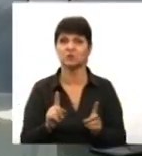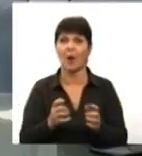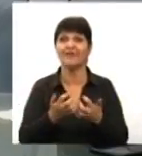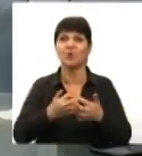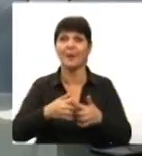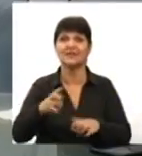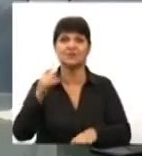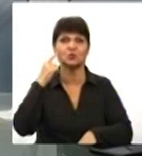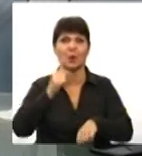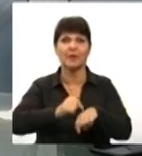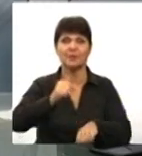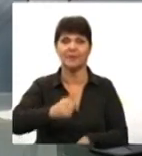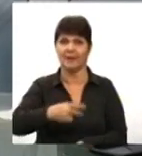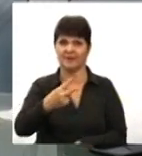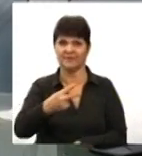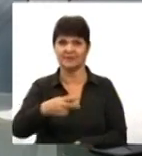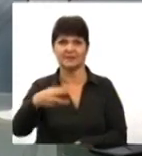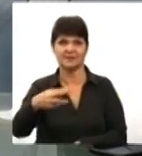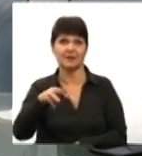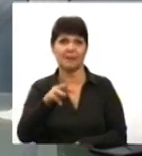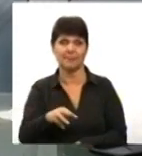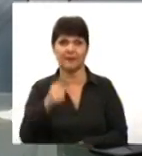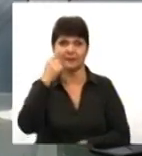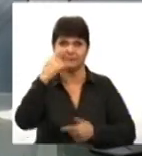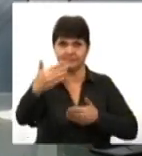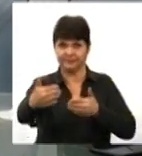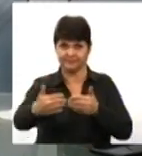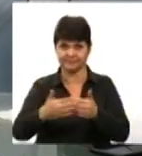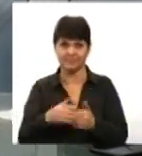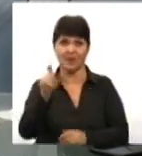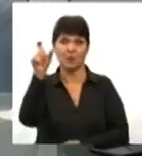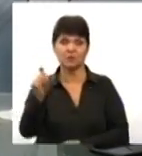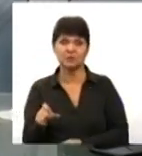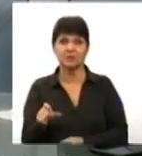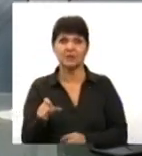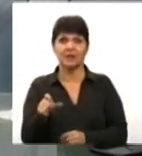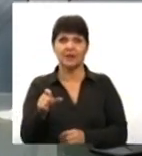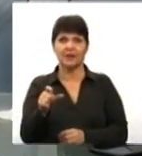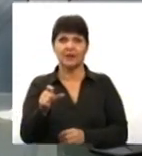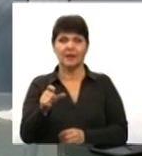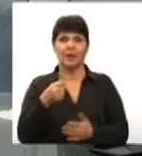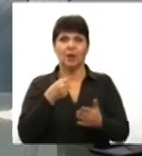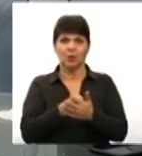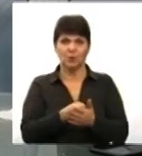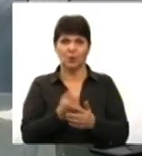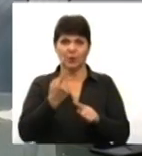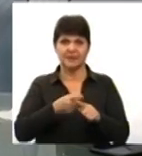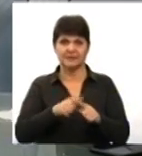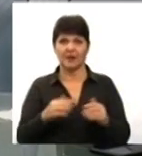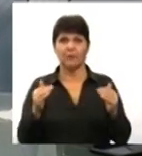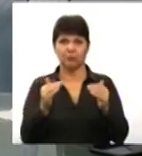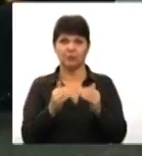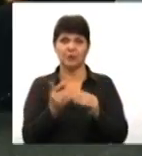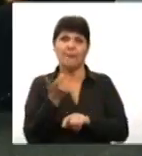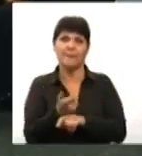реагує за 20-30 метрів, щойно наближається людина до цієї будівлі. Більш